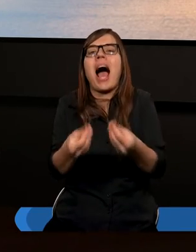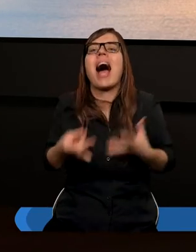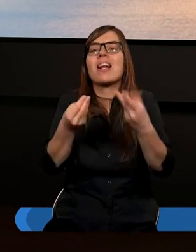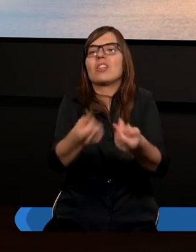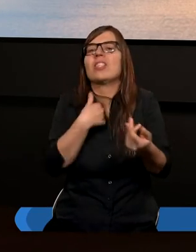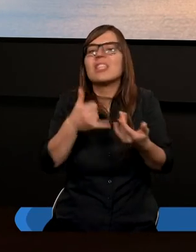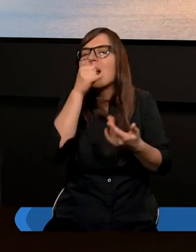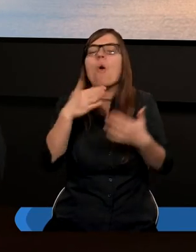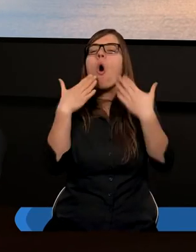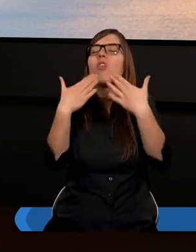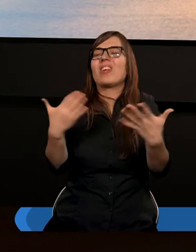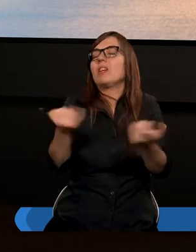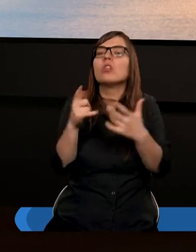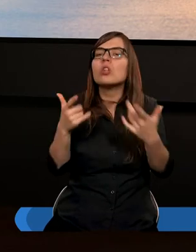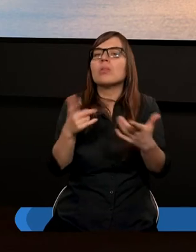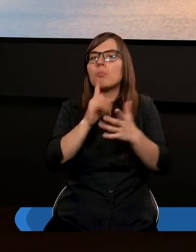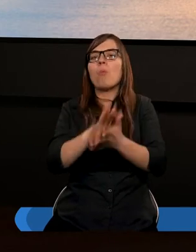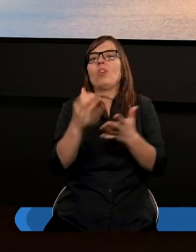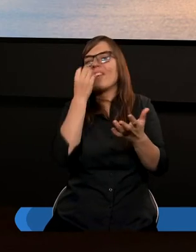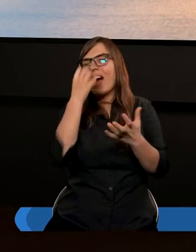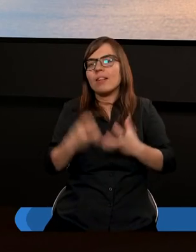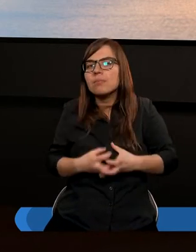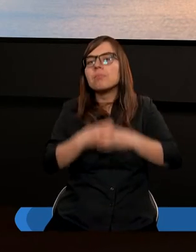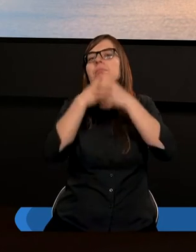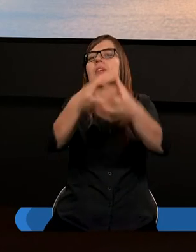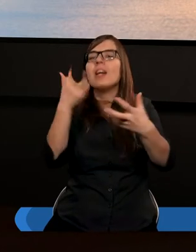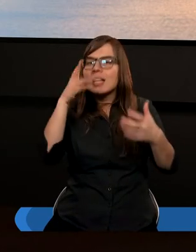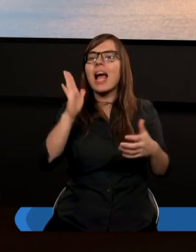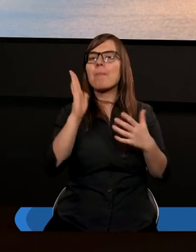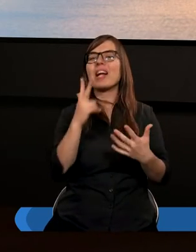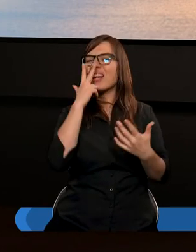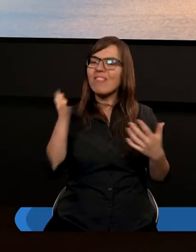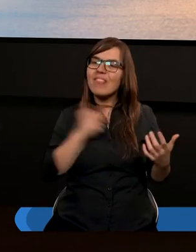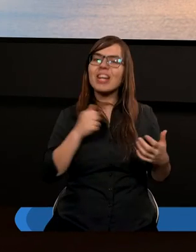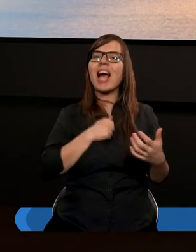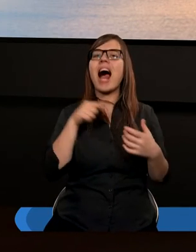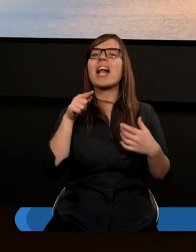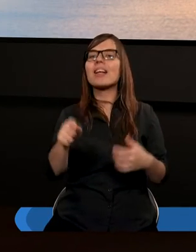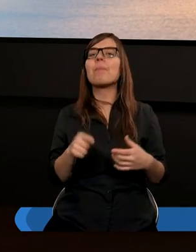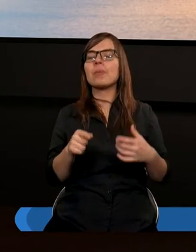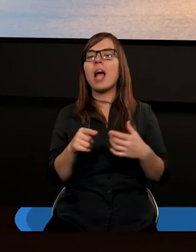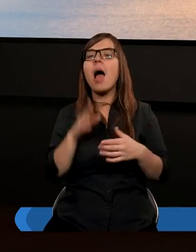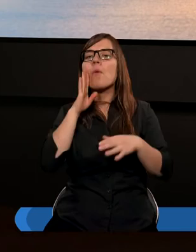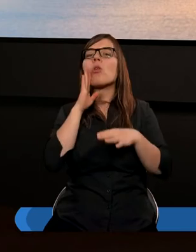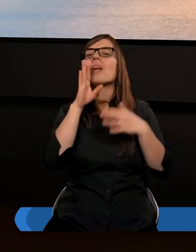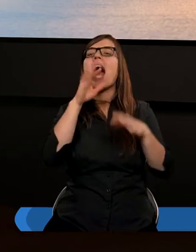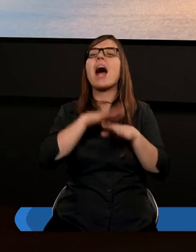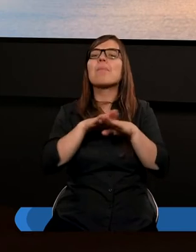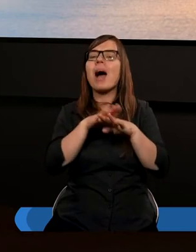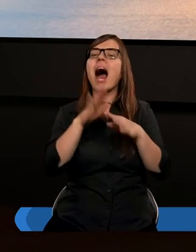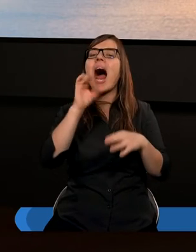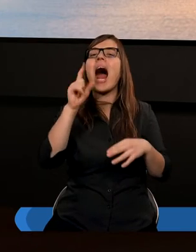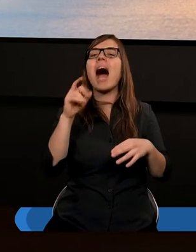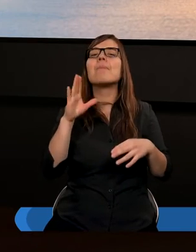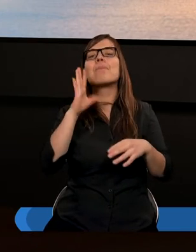odwdzięczyć. Bukiet kwiatów niech jest wyrazem. Ten słoik alabastrowej maści